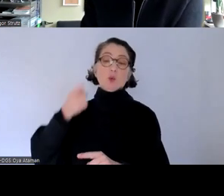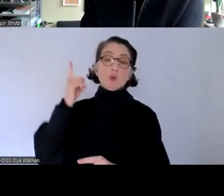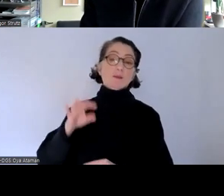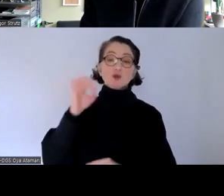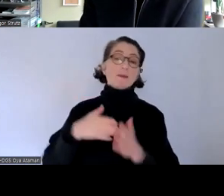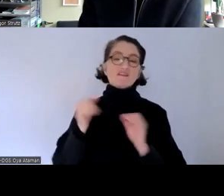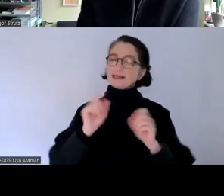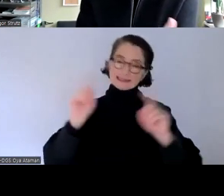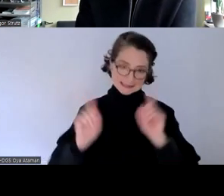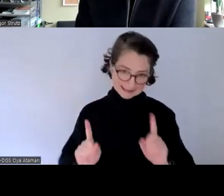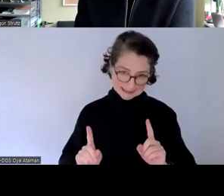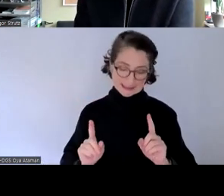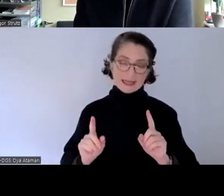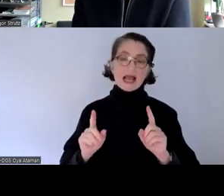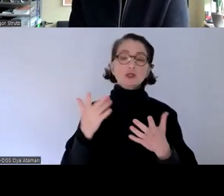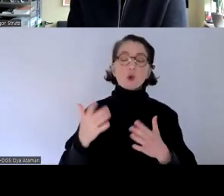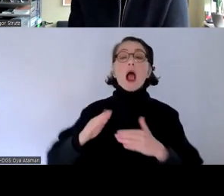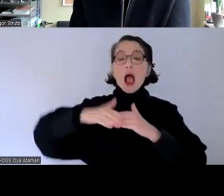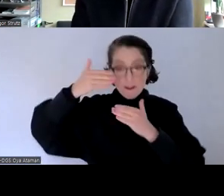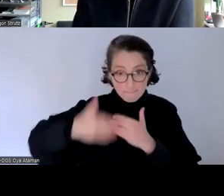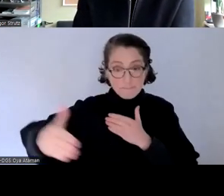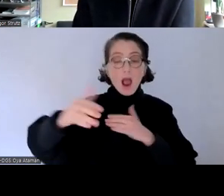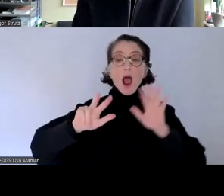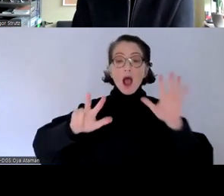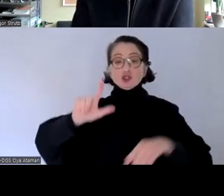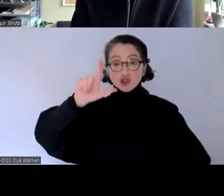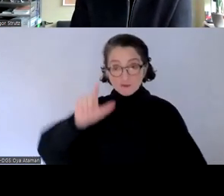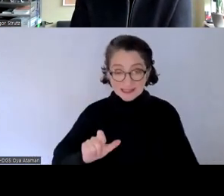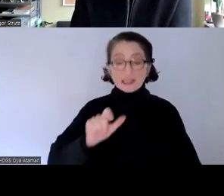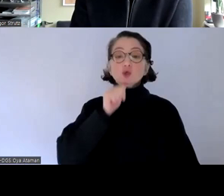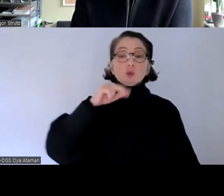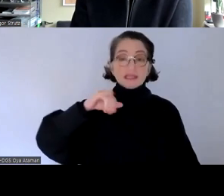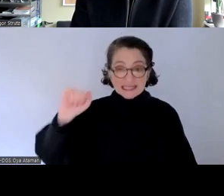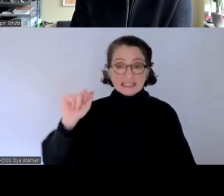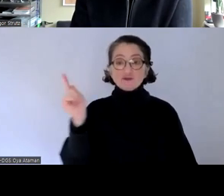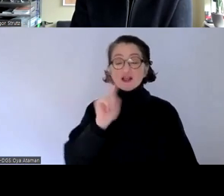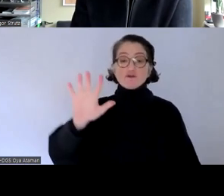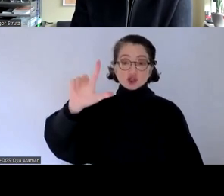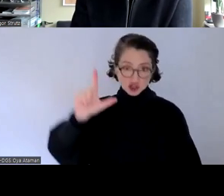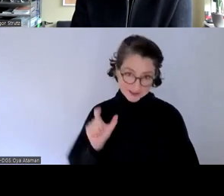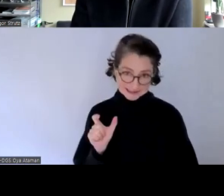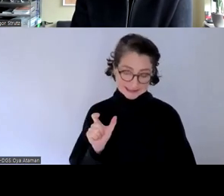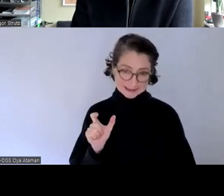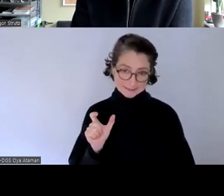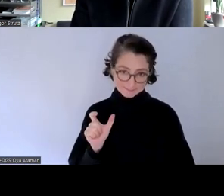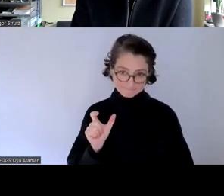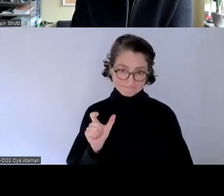eben sozusagen der stichtag der 28 juni 20 25 ist das also